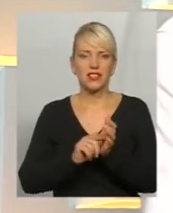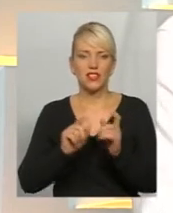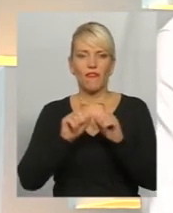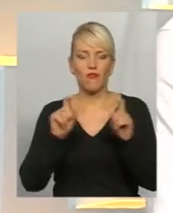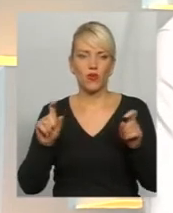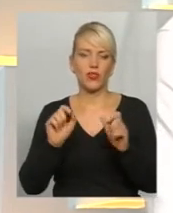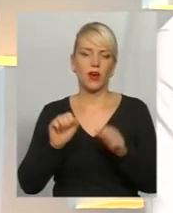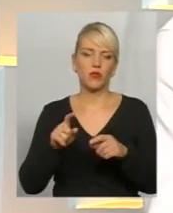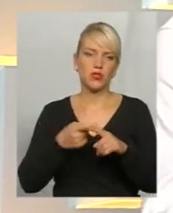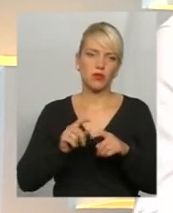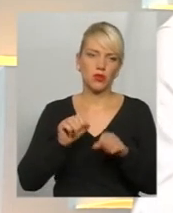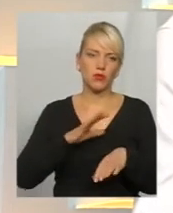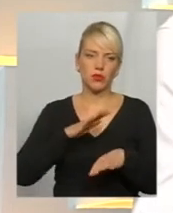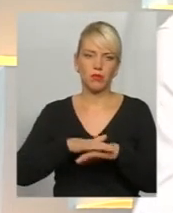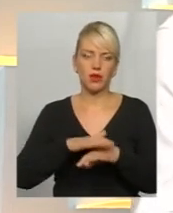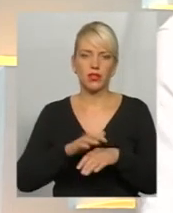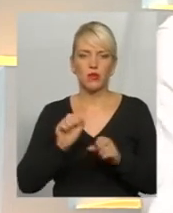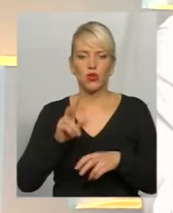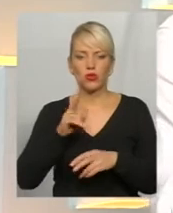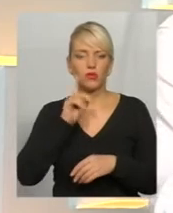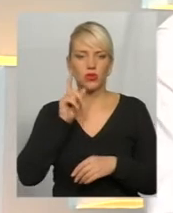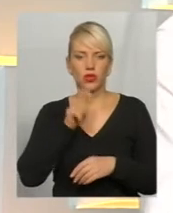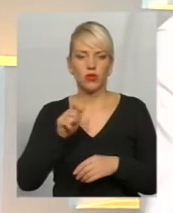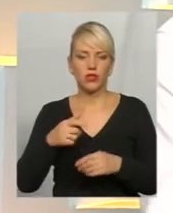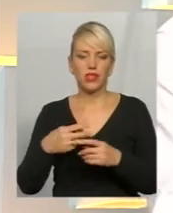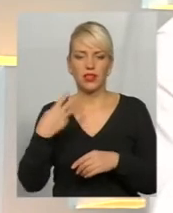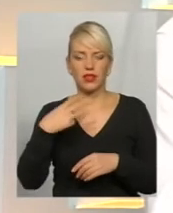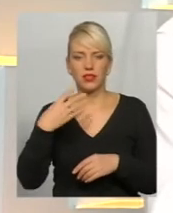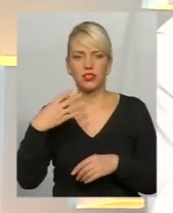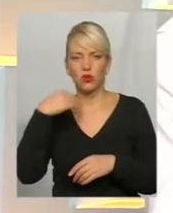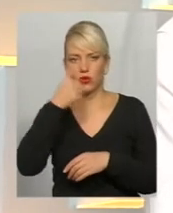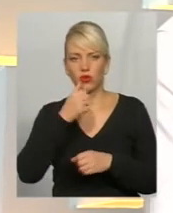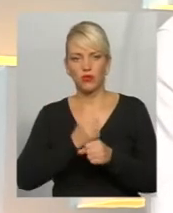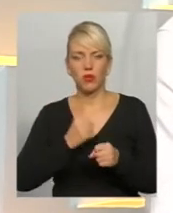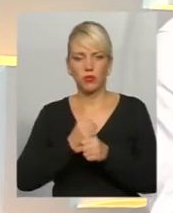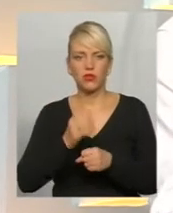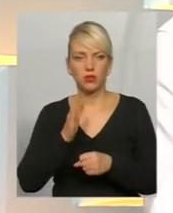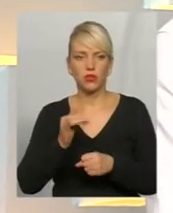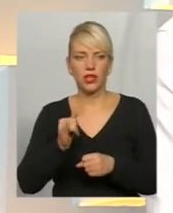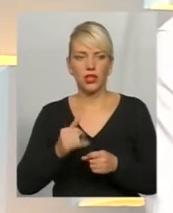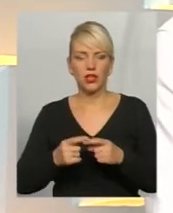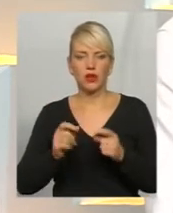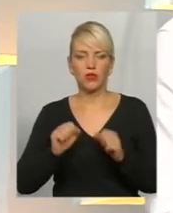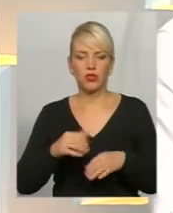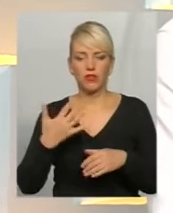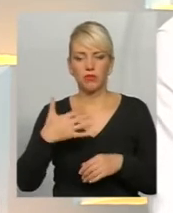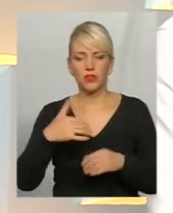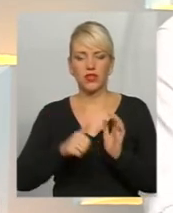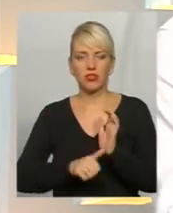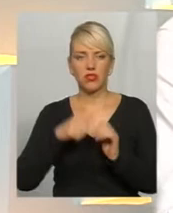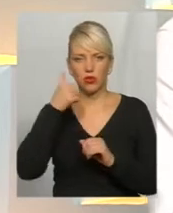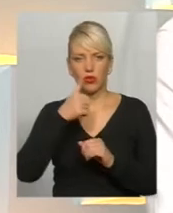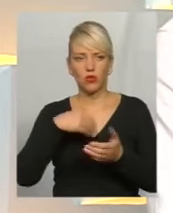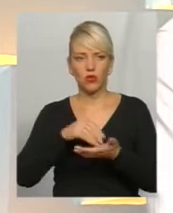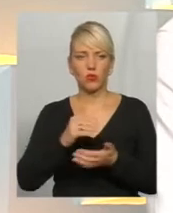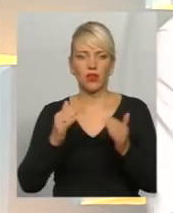Можливо, хтось з молодих людей за час робочого періоду, 30-40 років, пропрацює і, можливо, років 50-60 купить собі